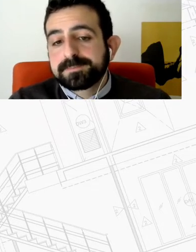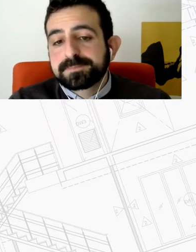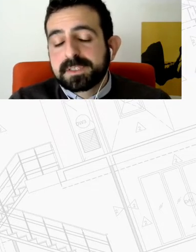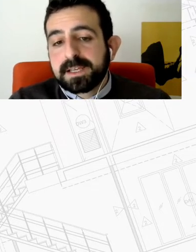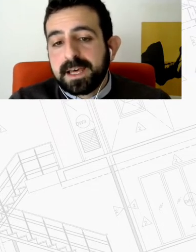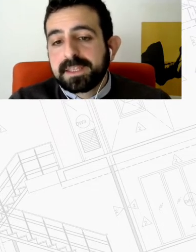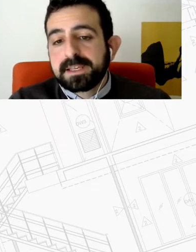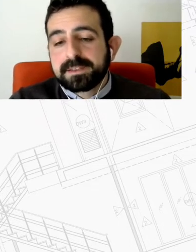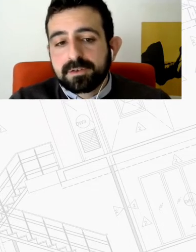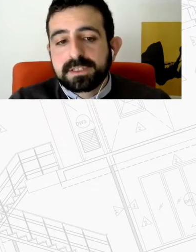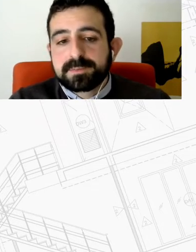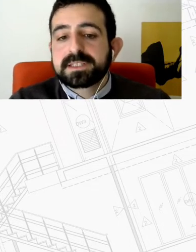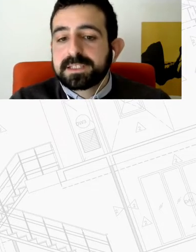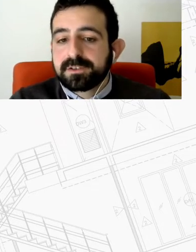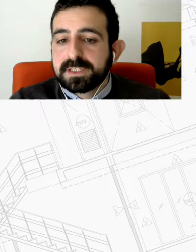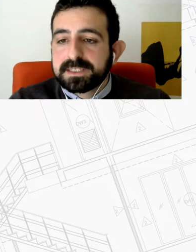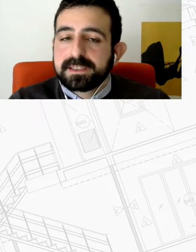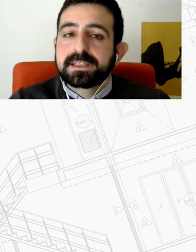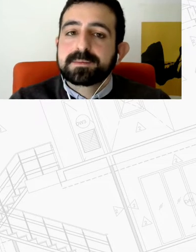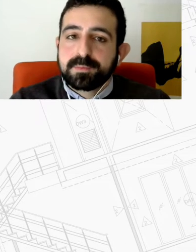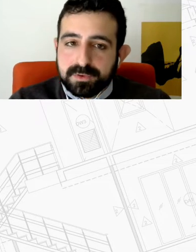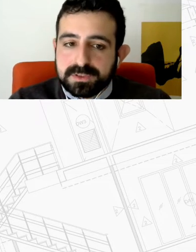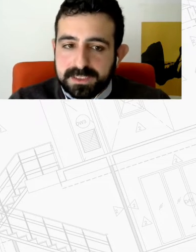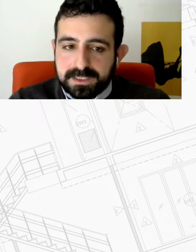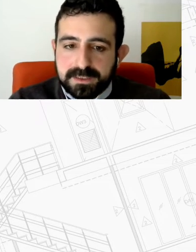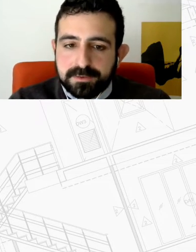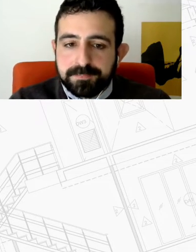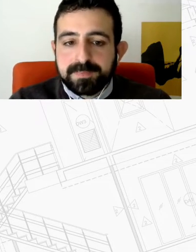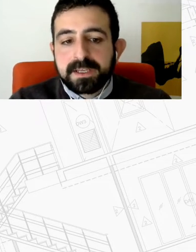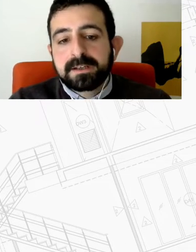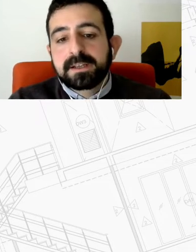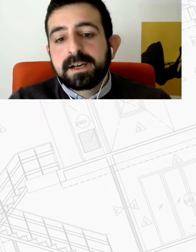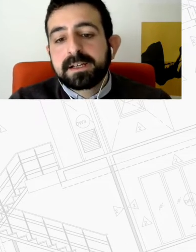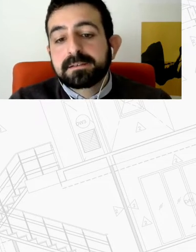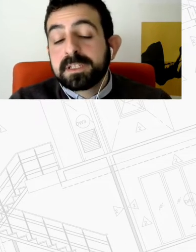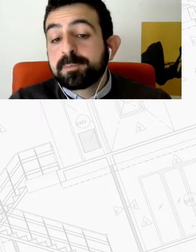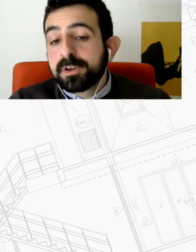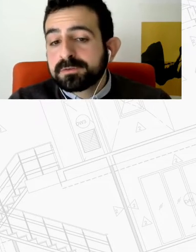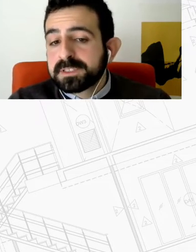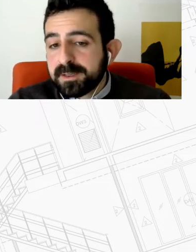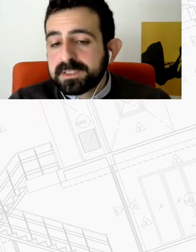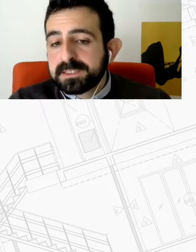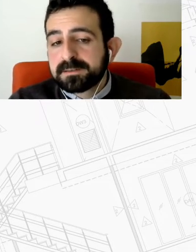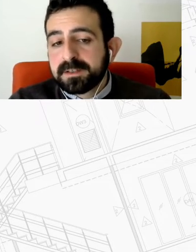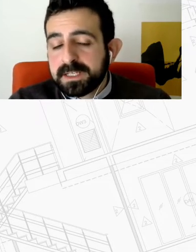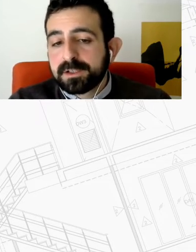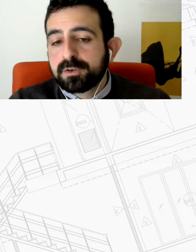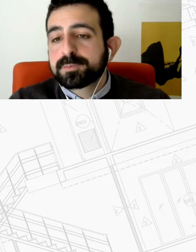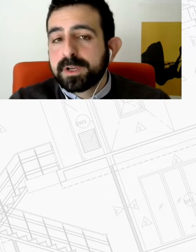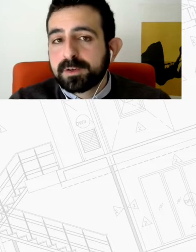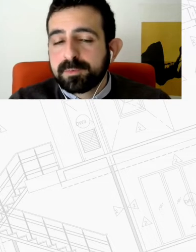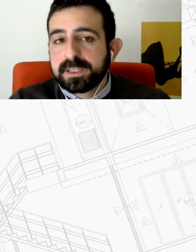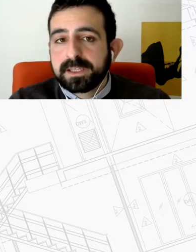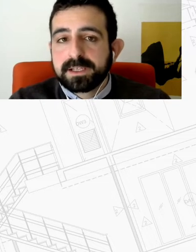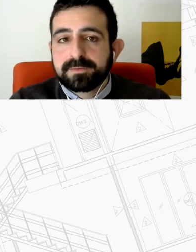άδεια ιδιόκτητα σπίτια σε κοινωνικές κατοικίες με επιδότηση νοικίου ή υποχρεώνουν τις τράπεζες ειδικά σε